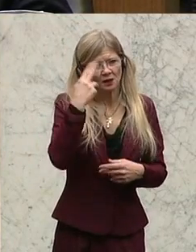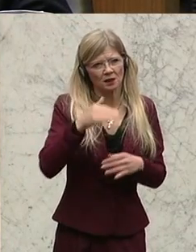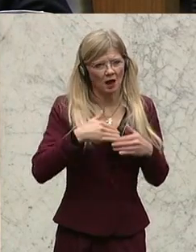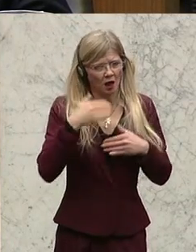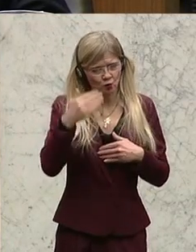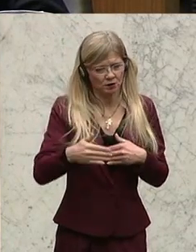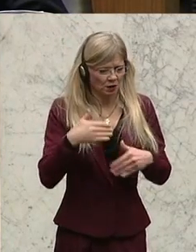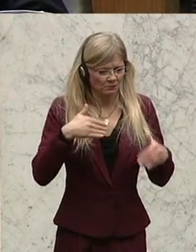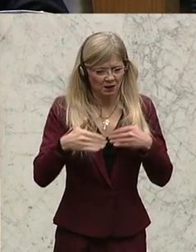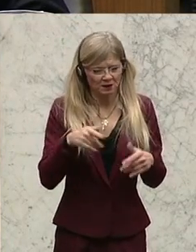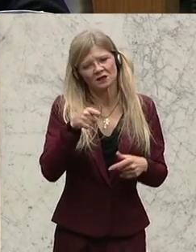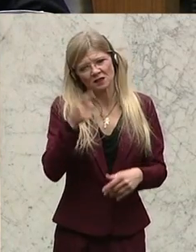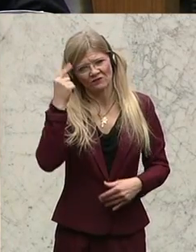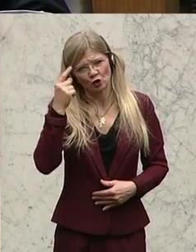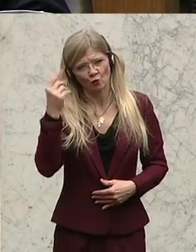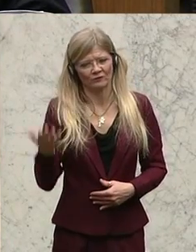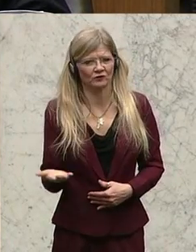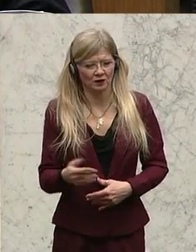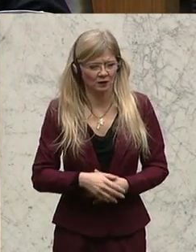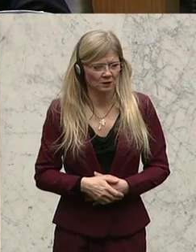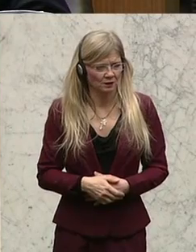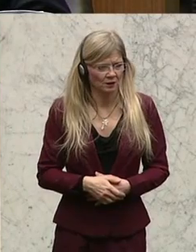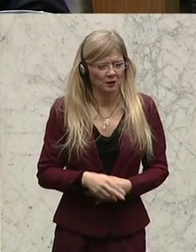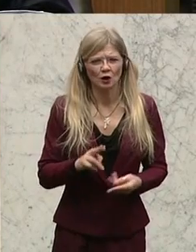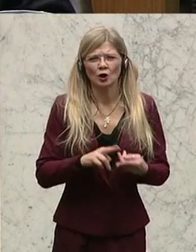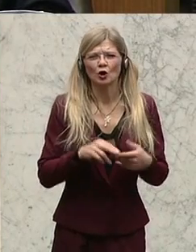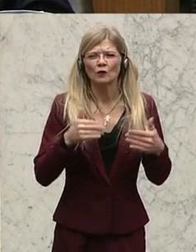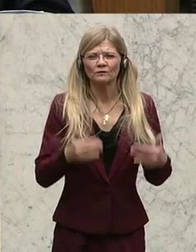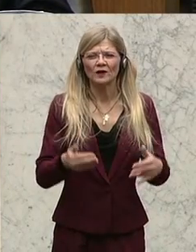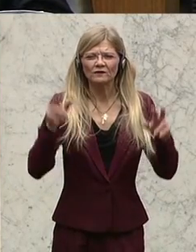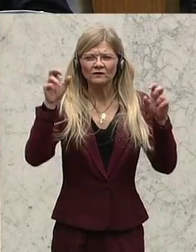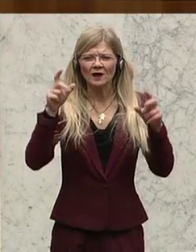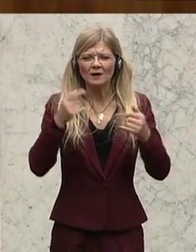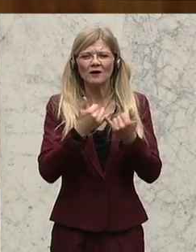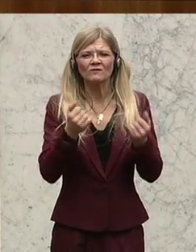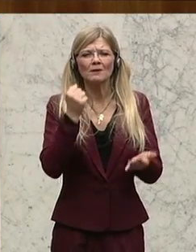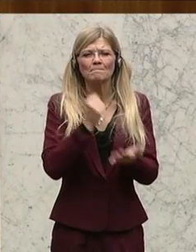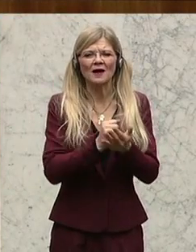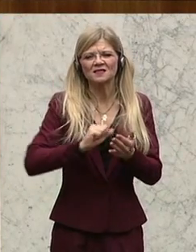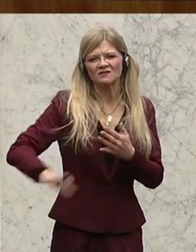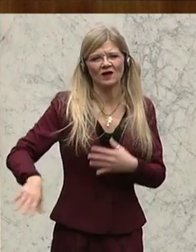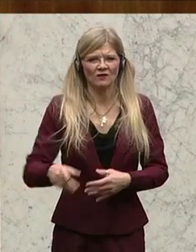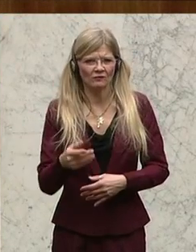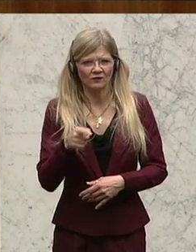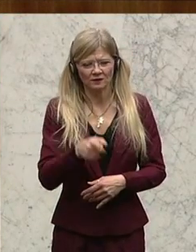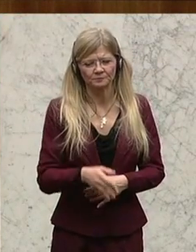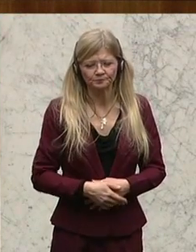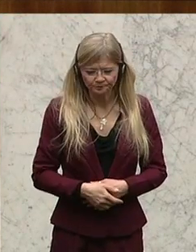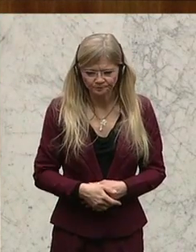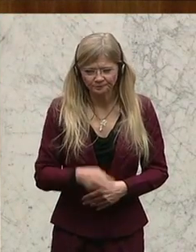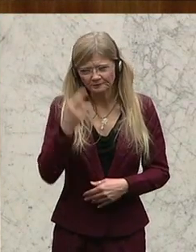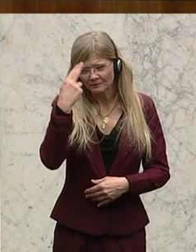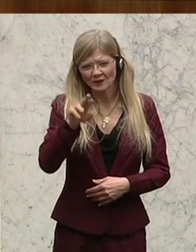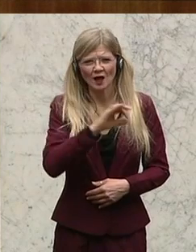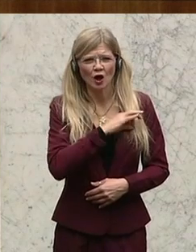das Thema schon angesprochen von dem Wegwerfen von Pässen. Der Kollege Rosenkranz hat das richtig gesagt. Hier kommen sehr